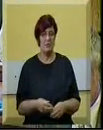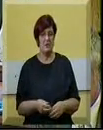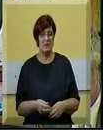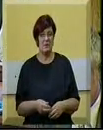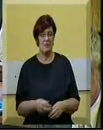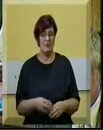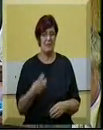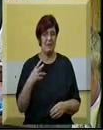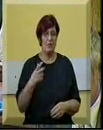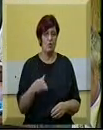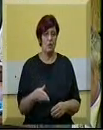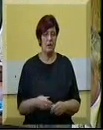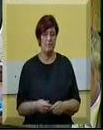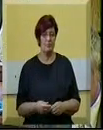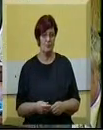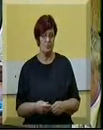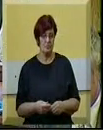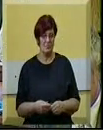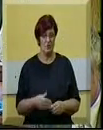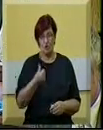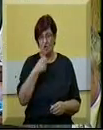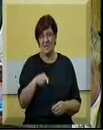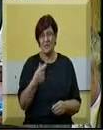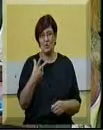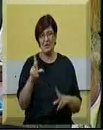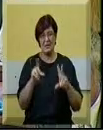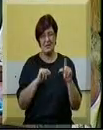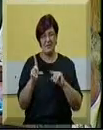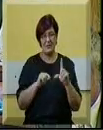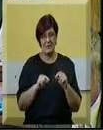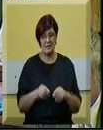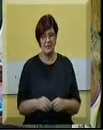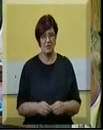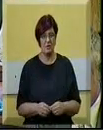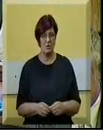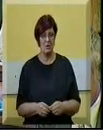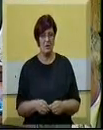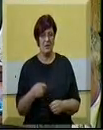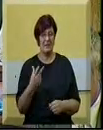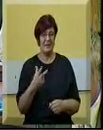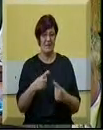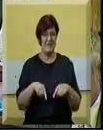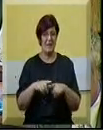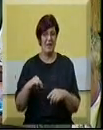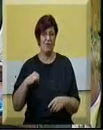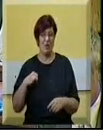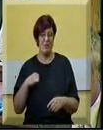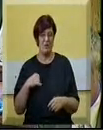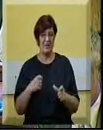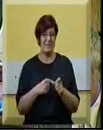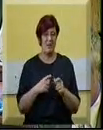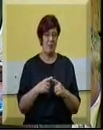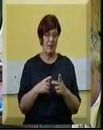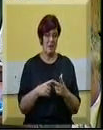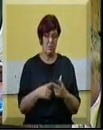daleko od toga. Kaže, ona, šta su te tri zvezdice? Pa, rekao, to su tri dela, Vojvodine, strane Banati